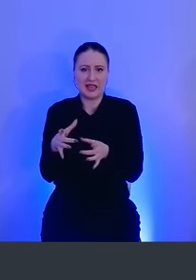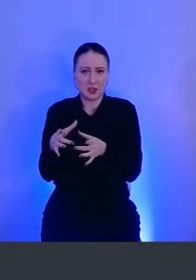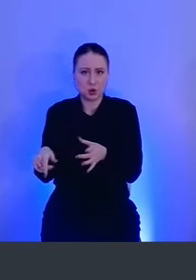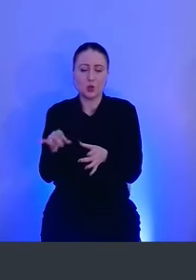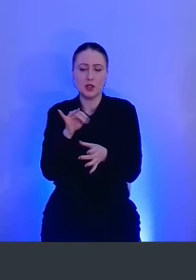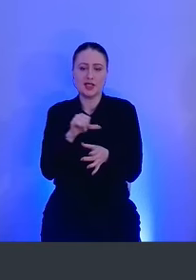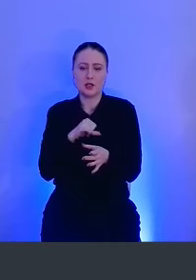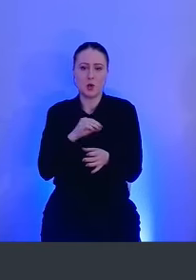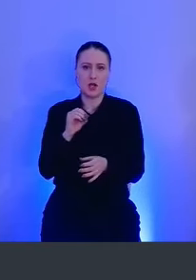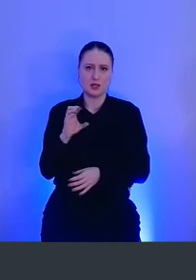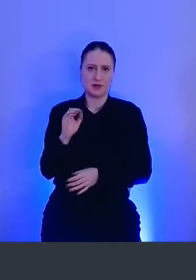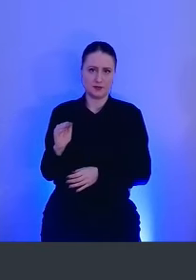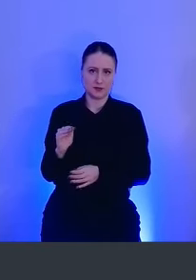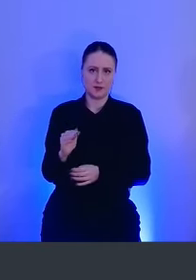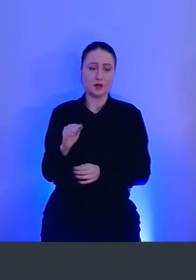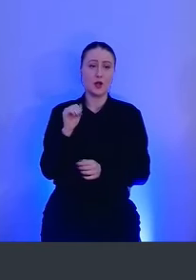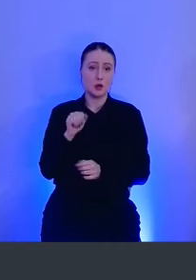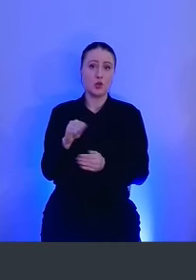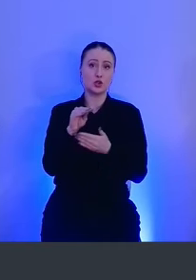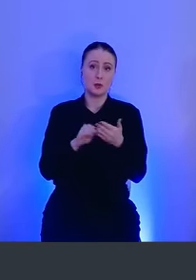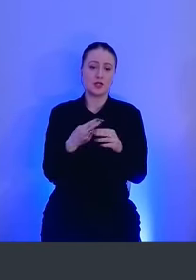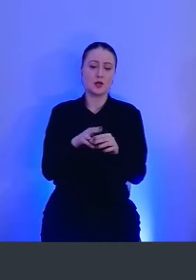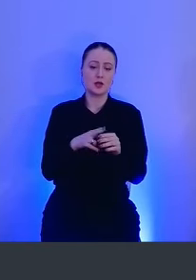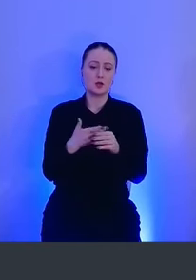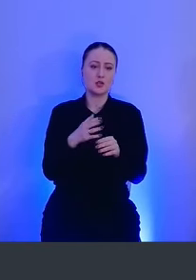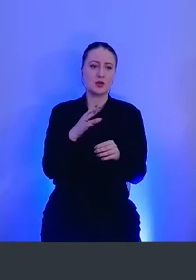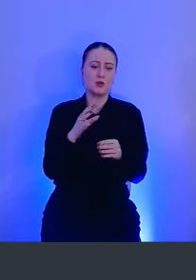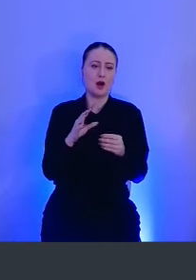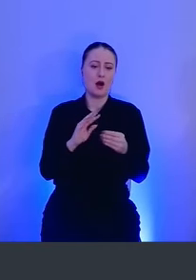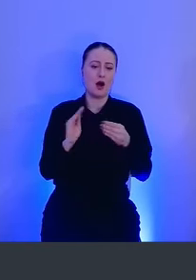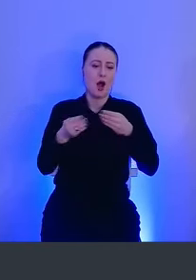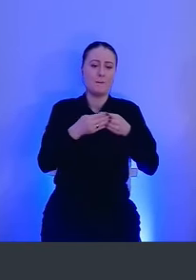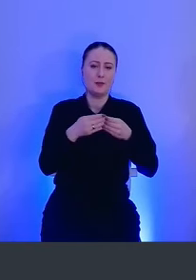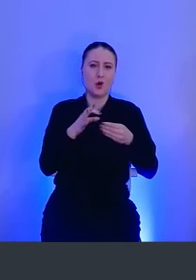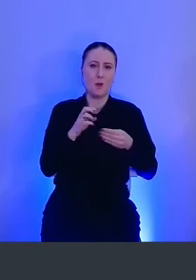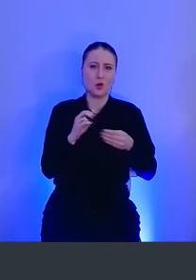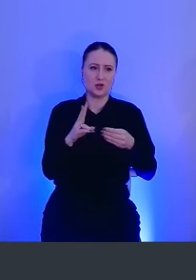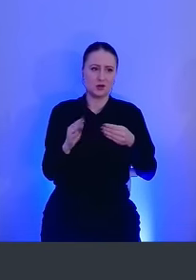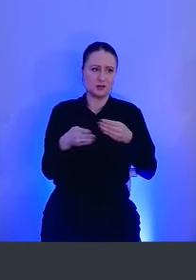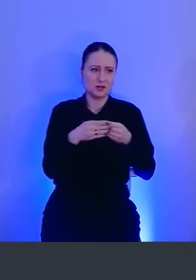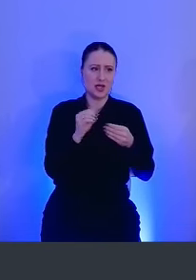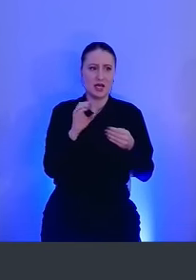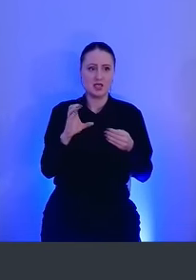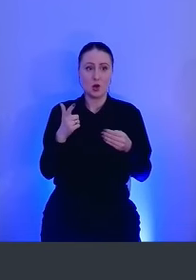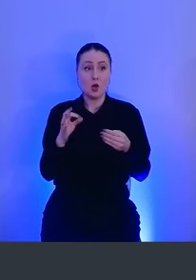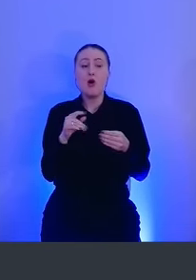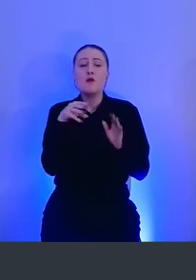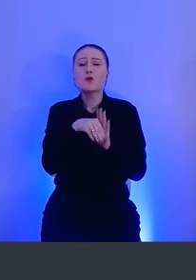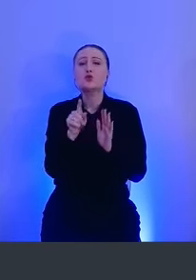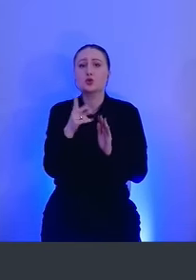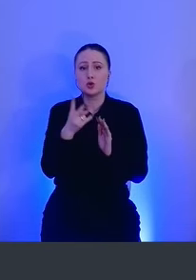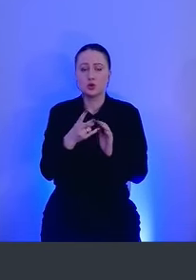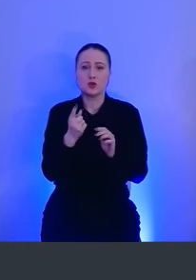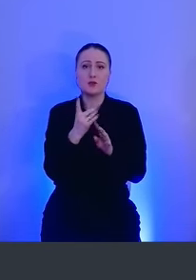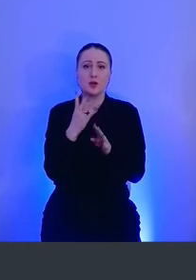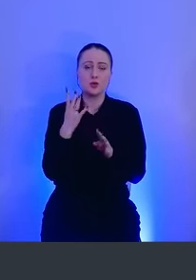к саму ESF. Можно писать эту обертку, например, на Go. И что в нее следует включить? Ну, в первую очередь,